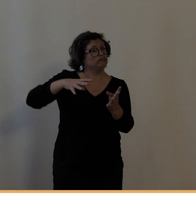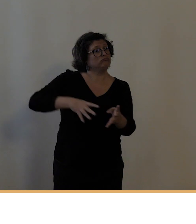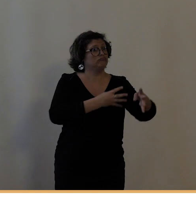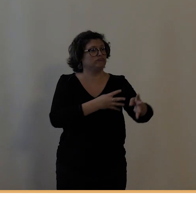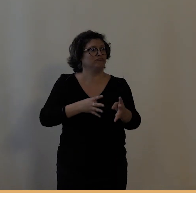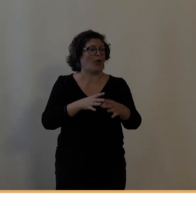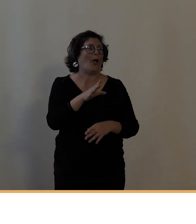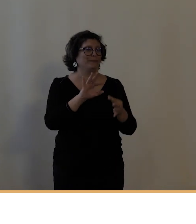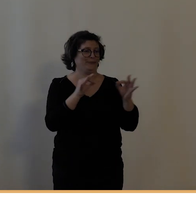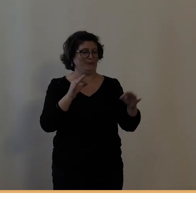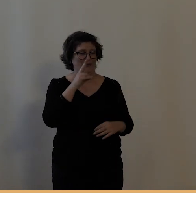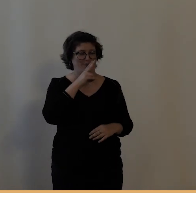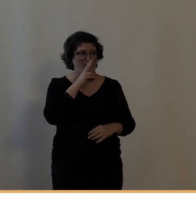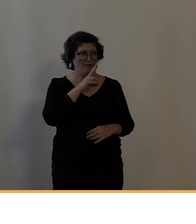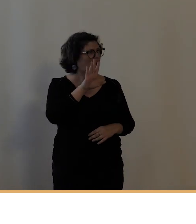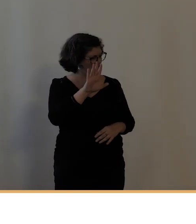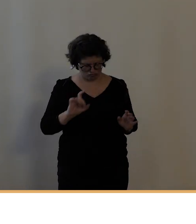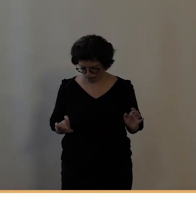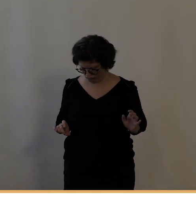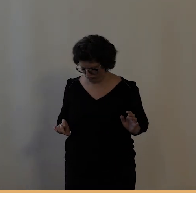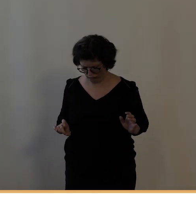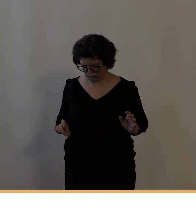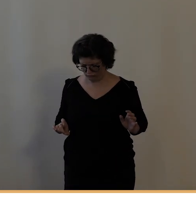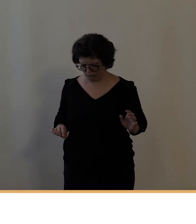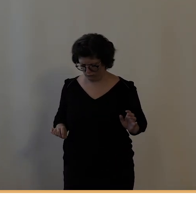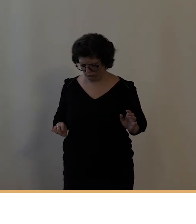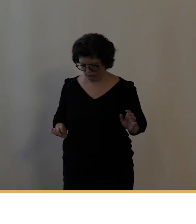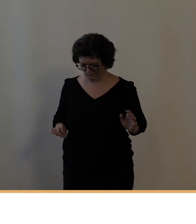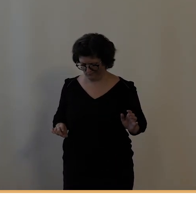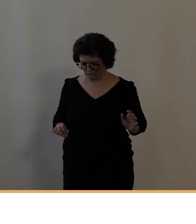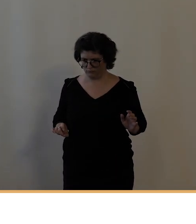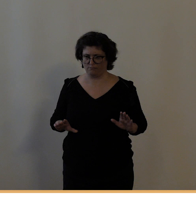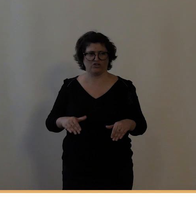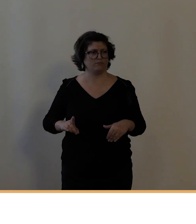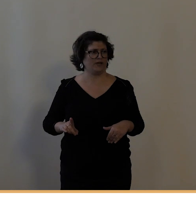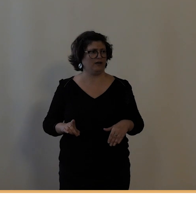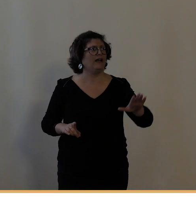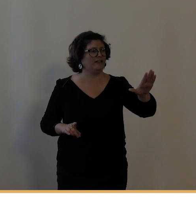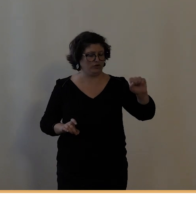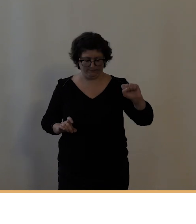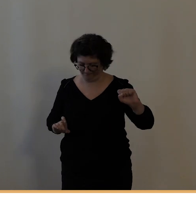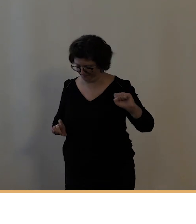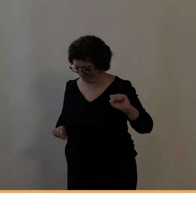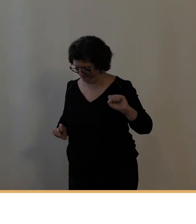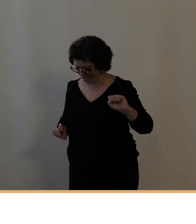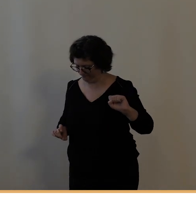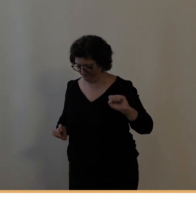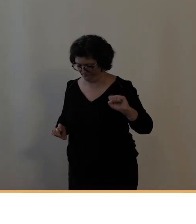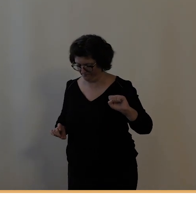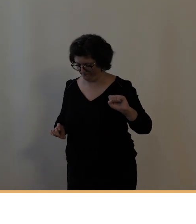petite anecdote, est-ce que ma souris fonctionne ? Ah ben non. Tiens. Je vais revenir. vais essayer. Non.